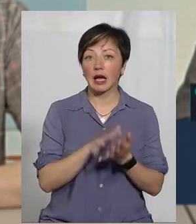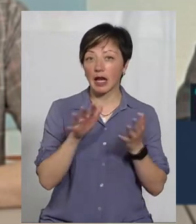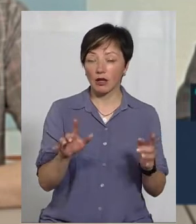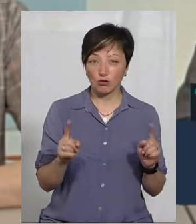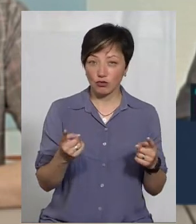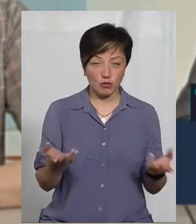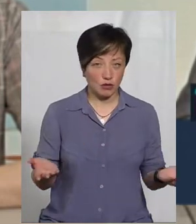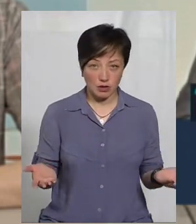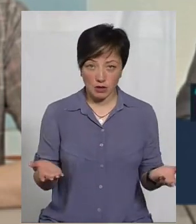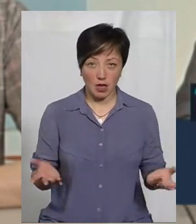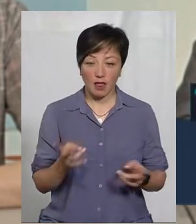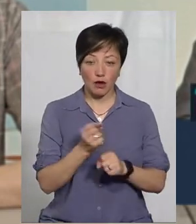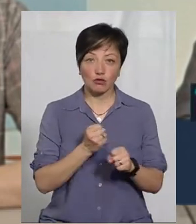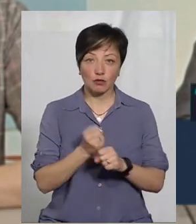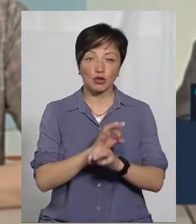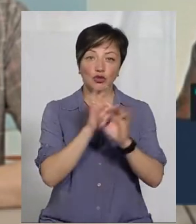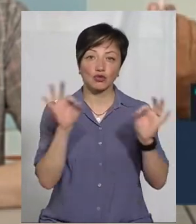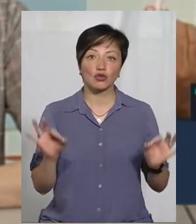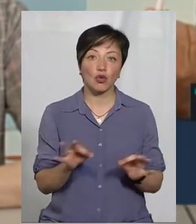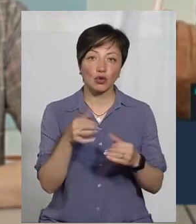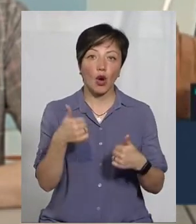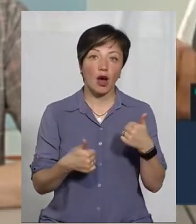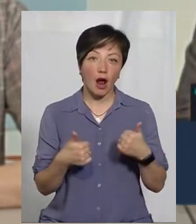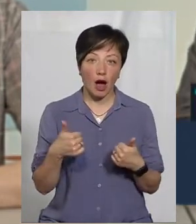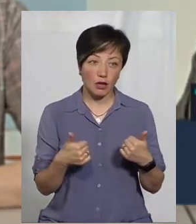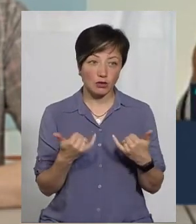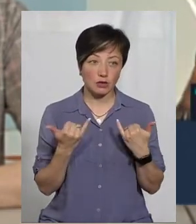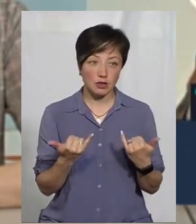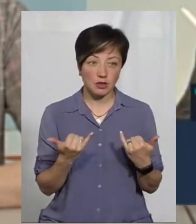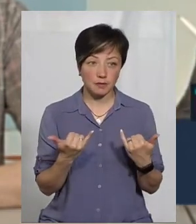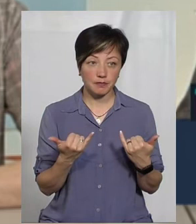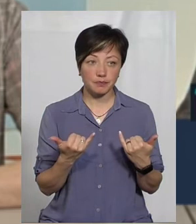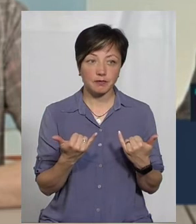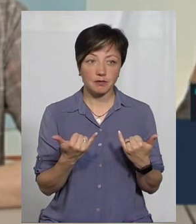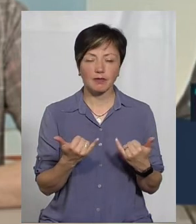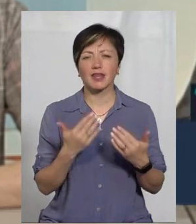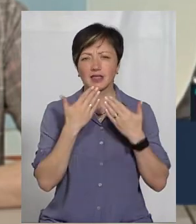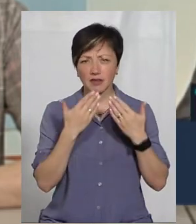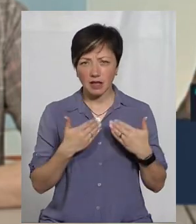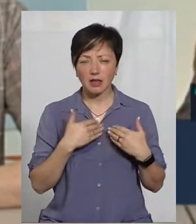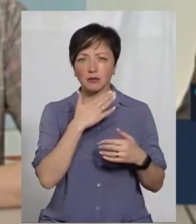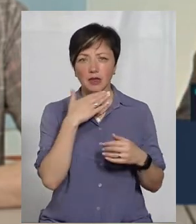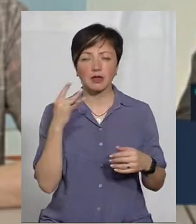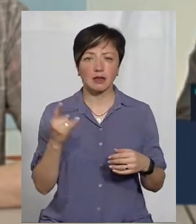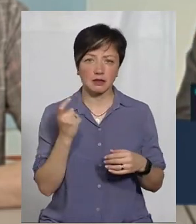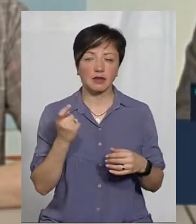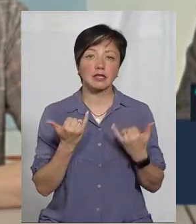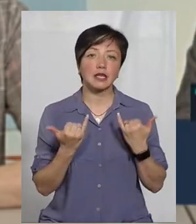чомусь, а не розробила жодного гранту. Вони до вас зверталися? Зверталися і не раз.